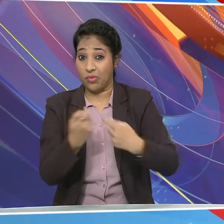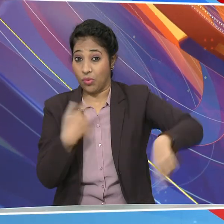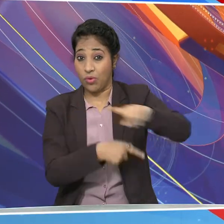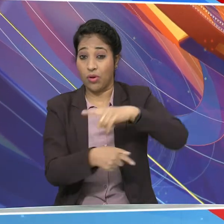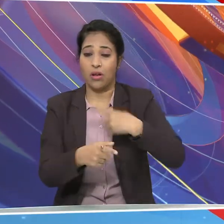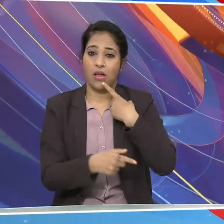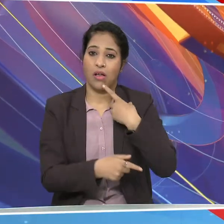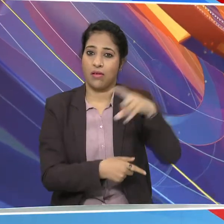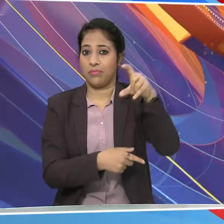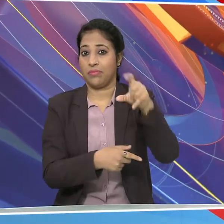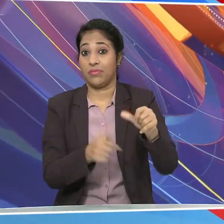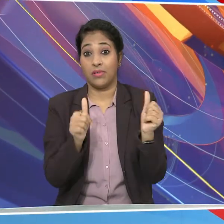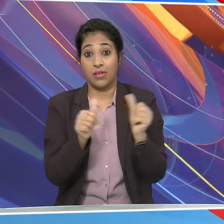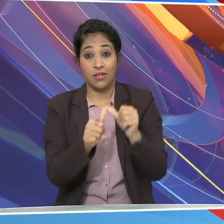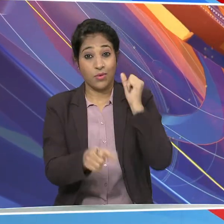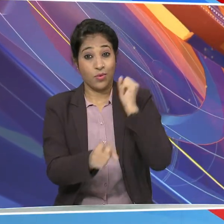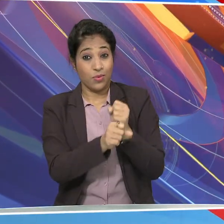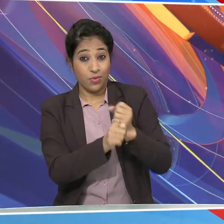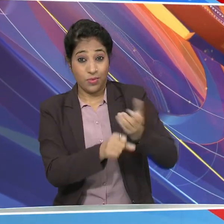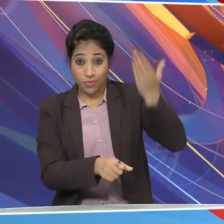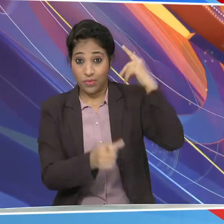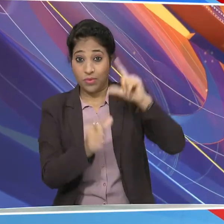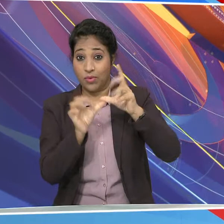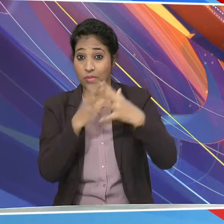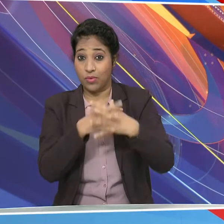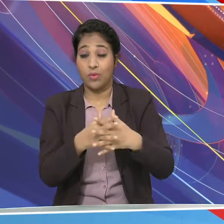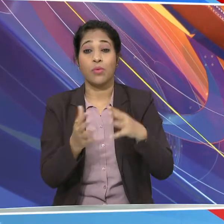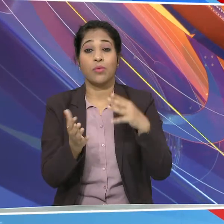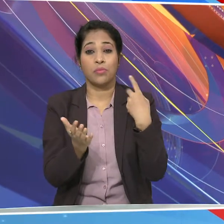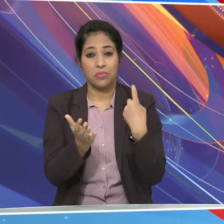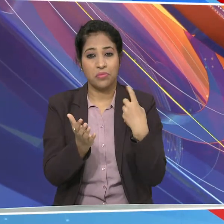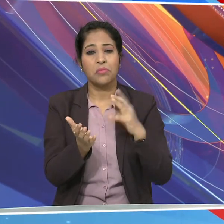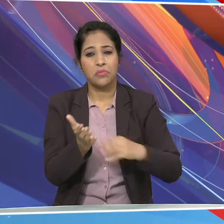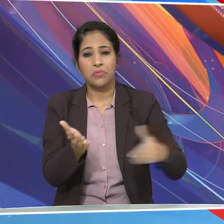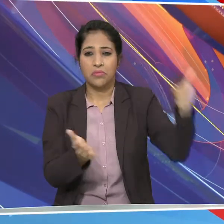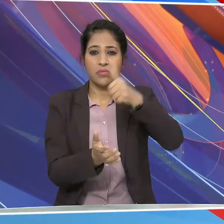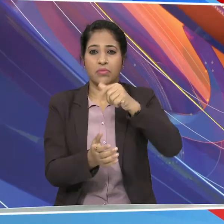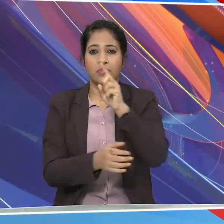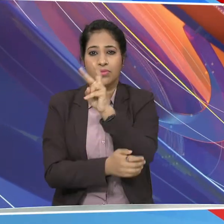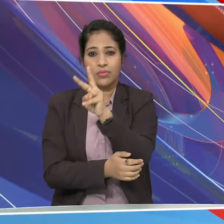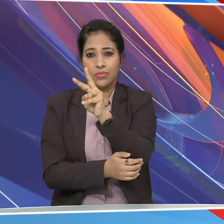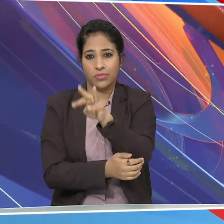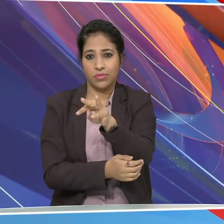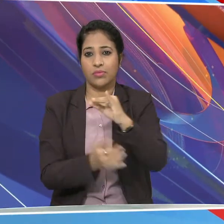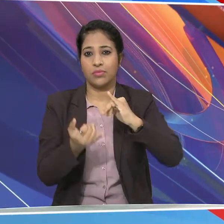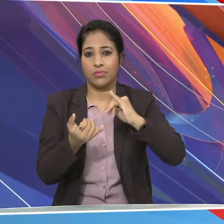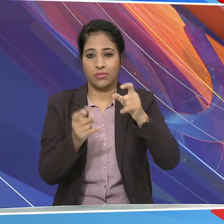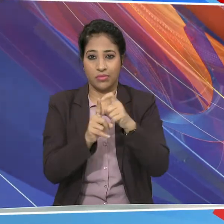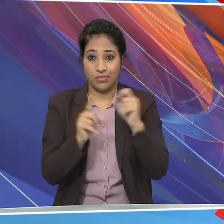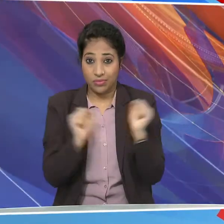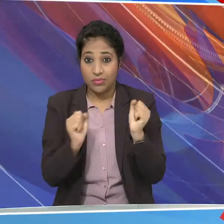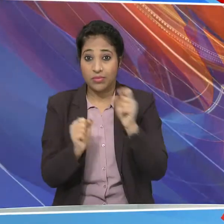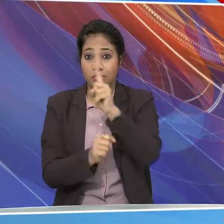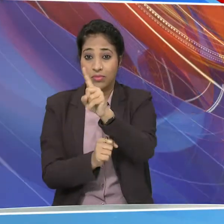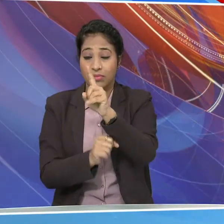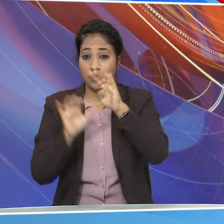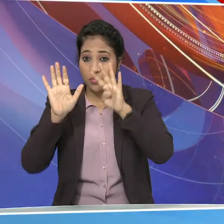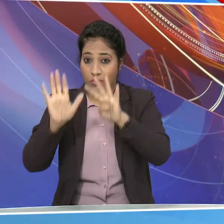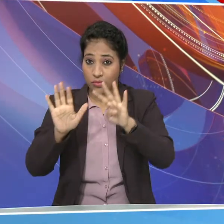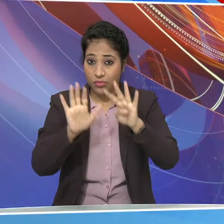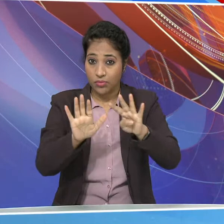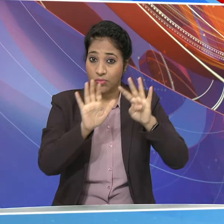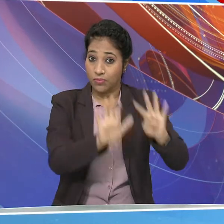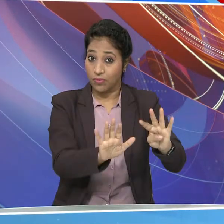किया अटल सरकार में कानून मंत्री रामजेच मलानी ने 23 दिसंबर 1999 को इस बिल को पेश किया